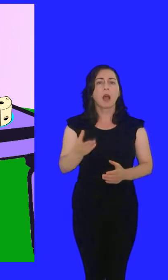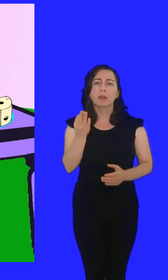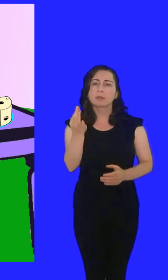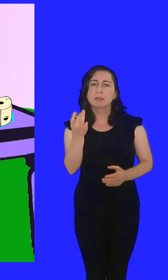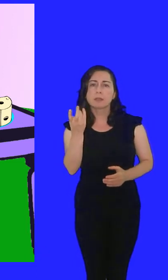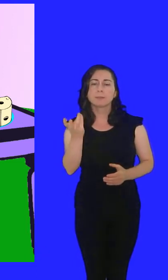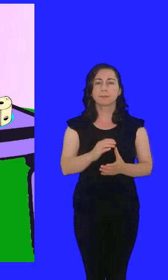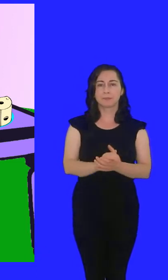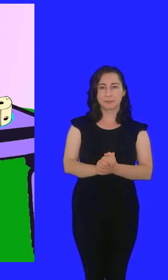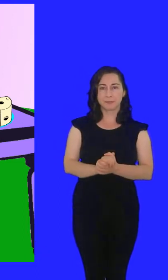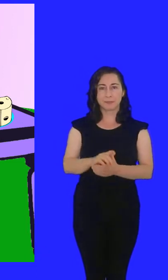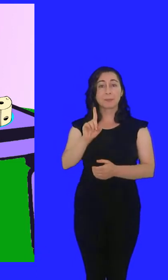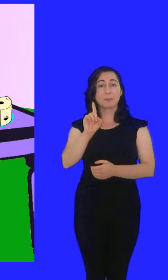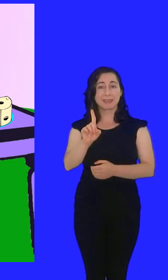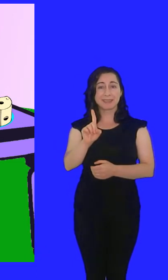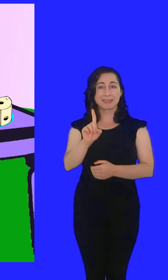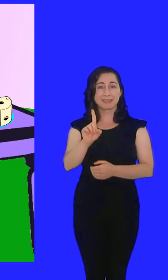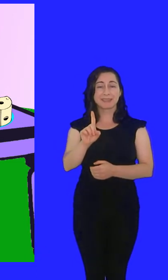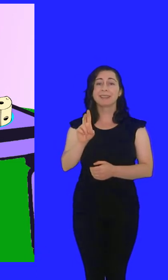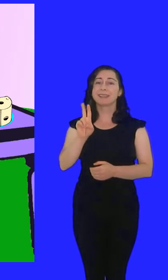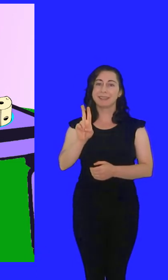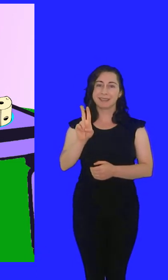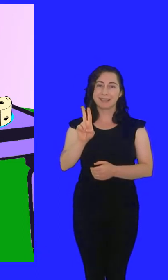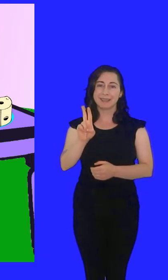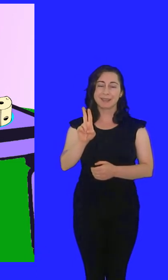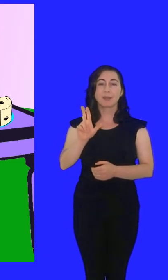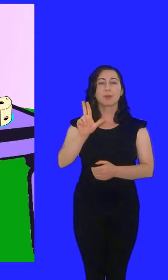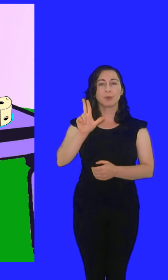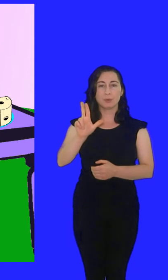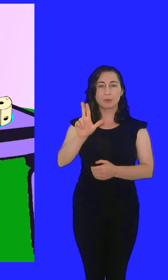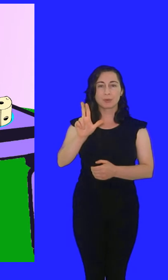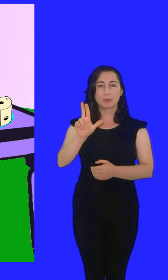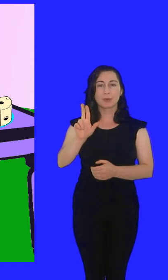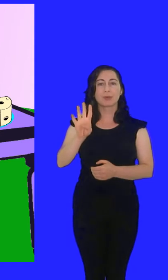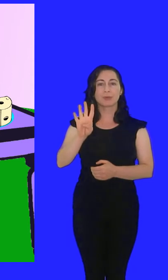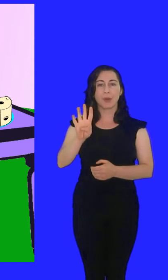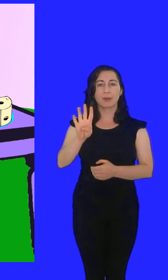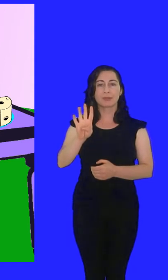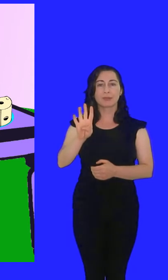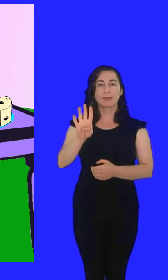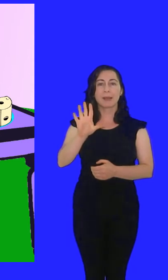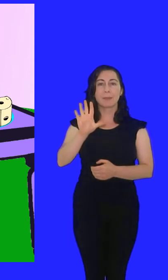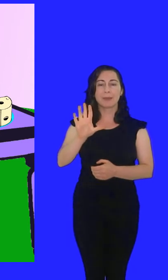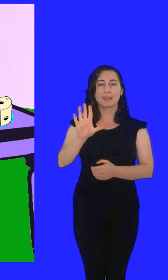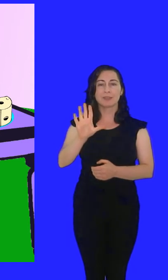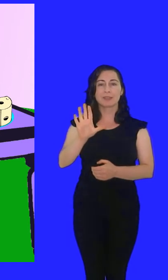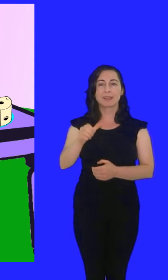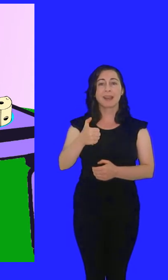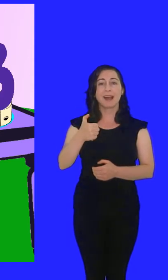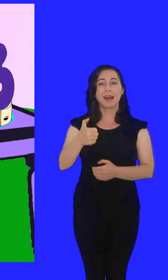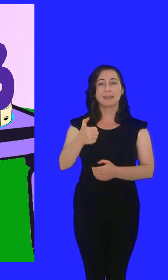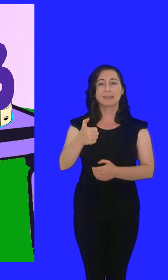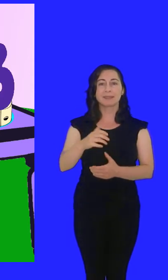Haydi sayalım. 1, 2, 3, 4, 5,